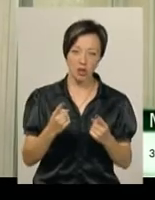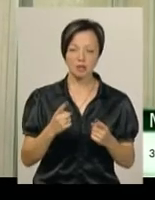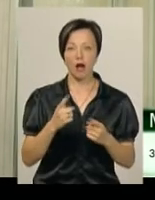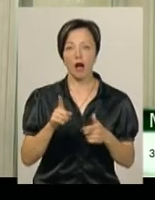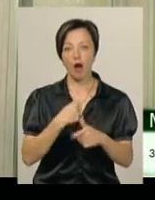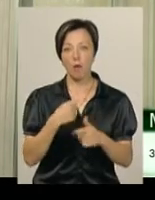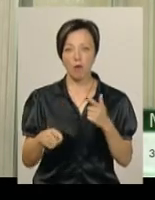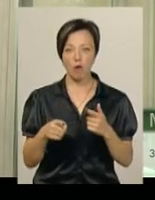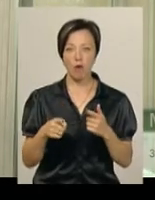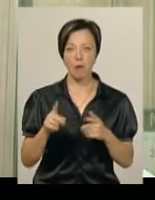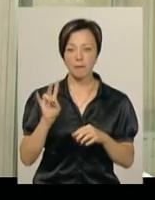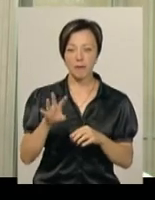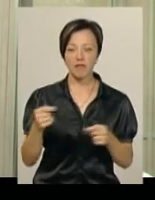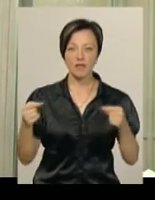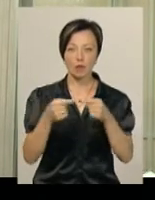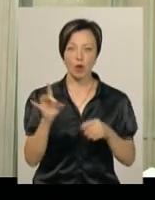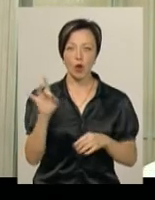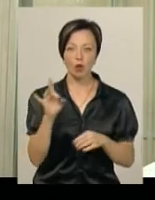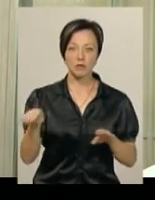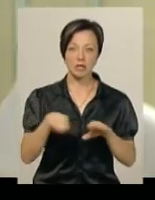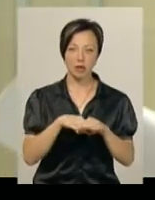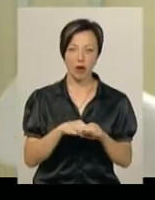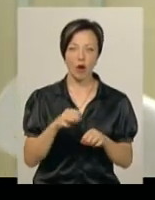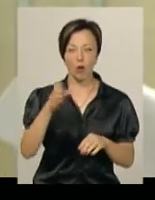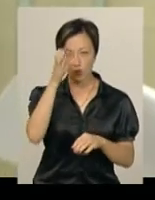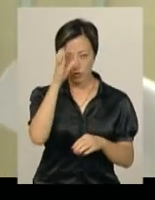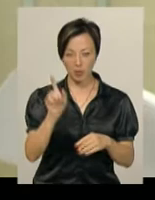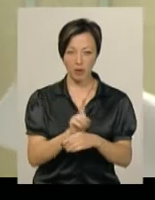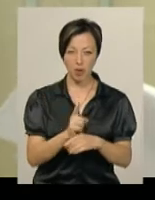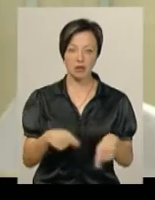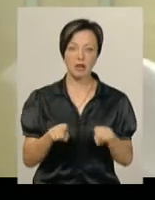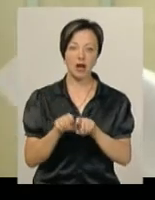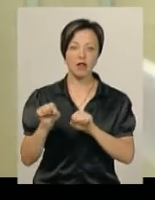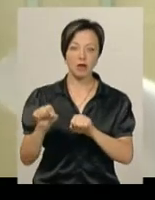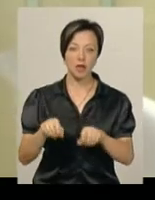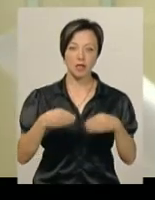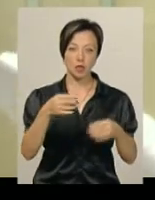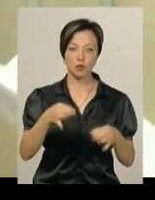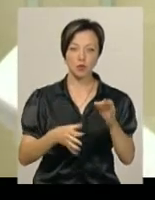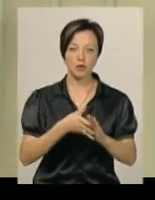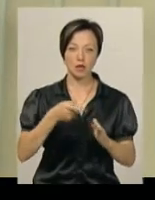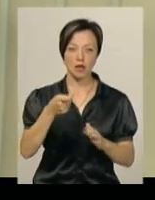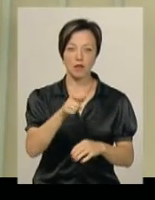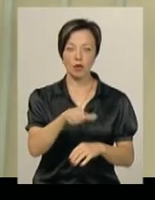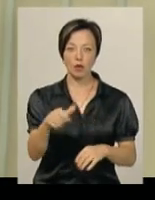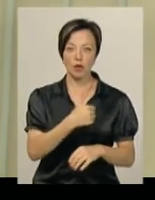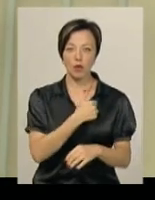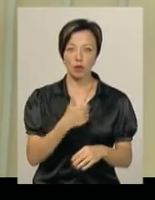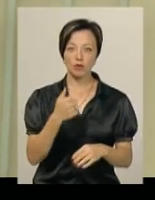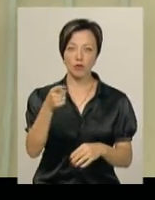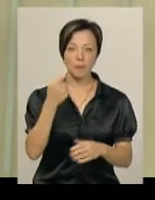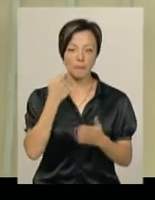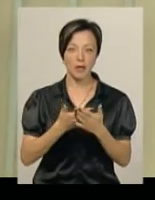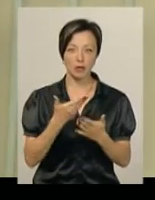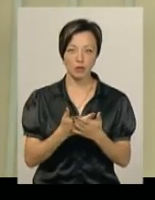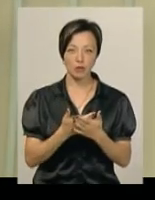або тримання під вартою з визначенням розміром застави в розумних межах. Також захисник Романа Миколаєва надає суду заяви людей, які хочуть взяти підозрюваного